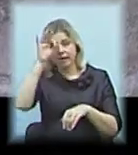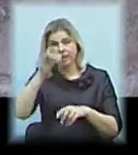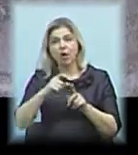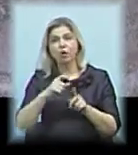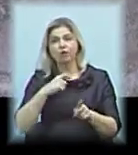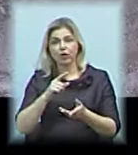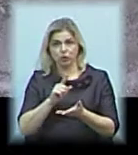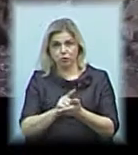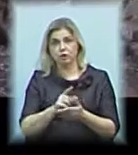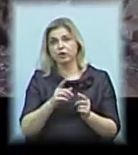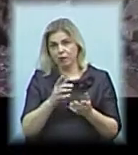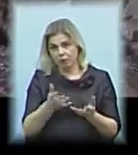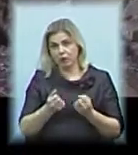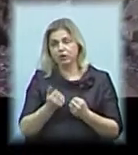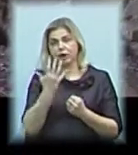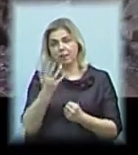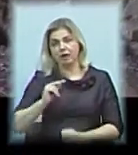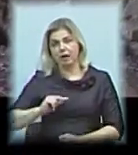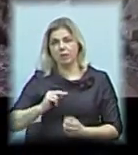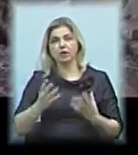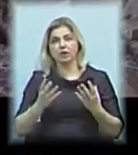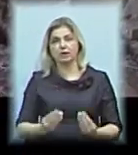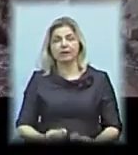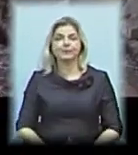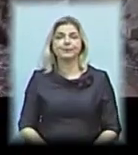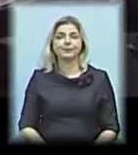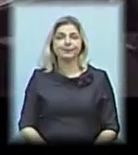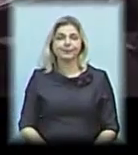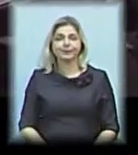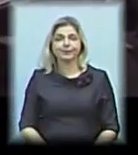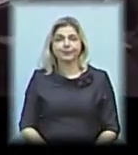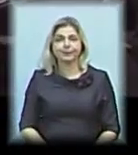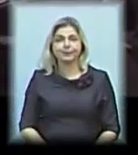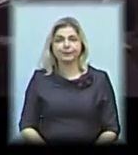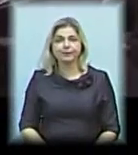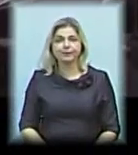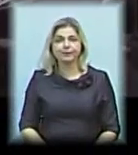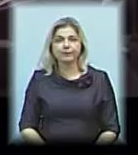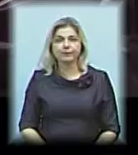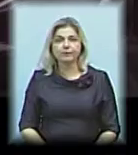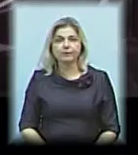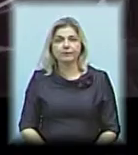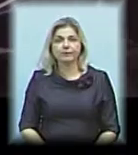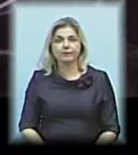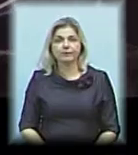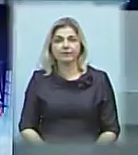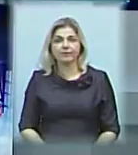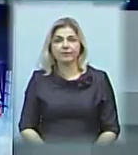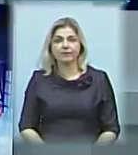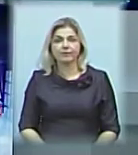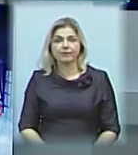Відповідь має надійти протягом п'яти робочих днів. Вікторія Чернявська, Олександр Пан, Ігор Чорний, телевізійні новини Миколаївщини.